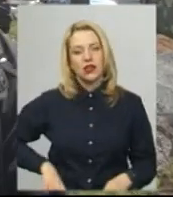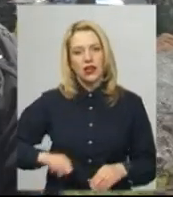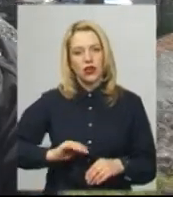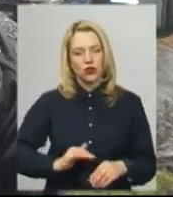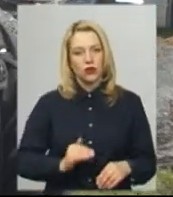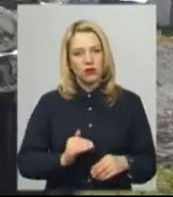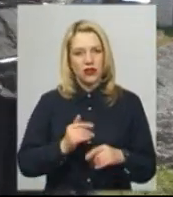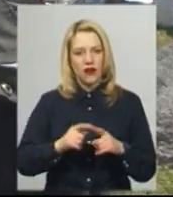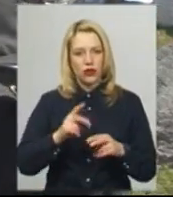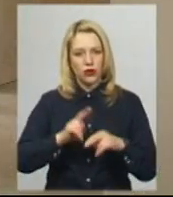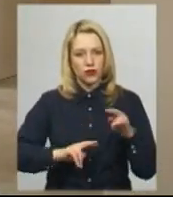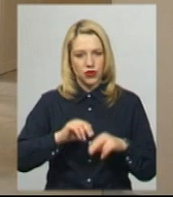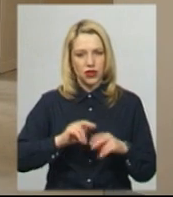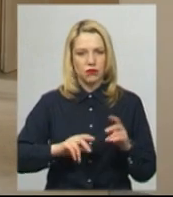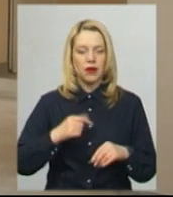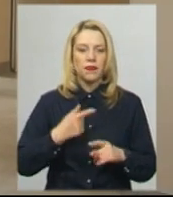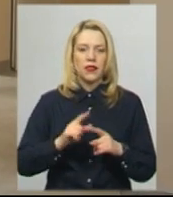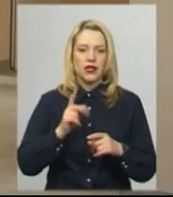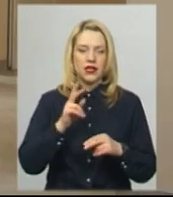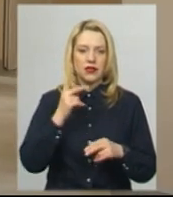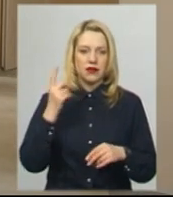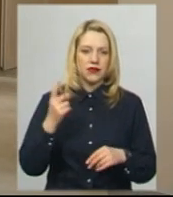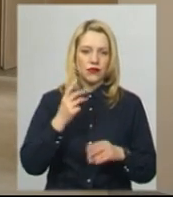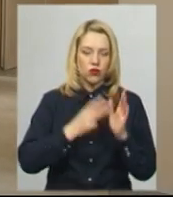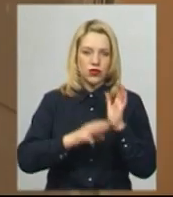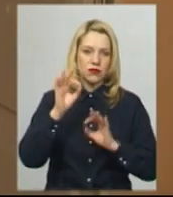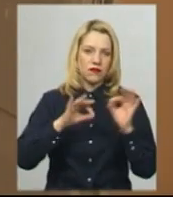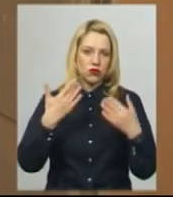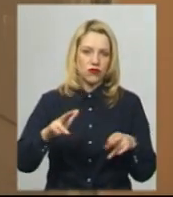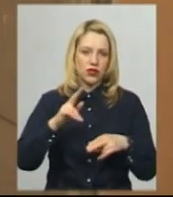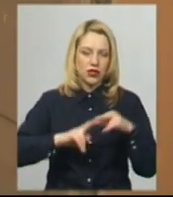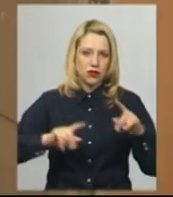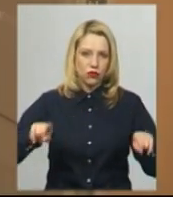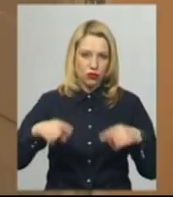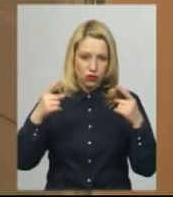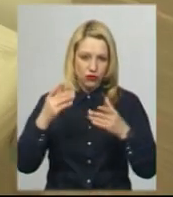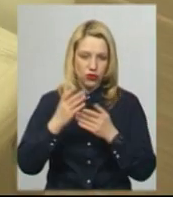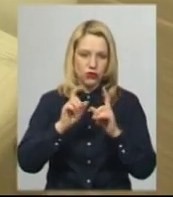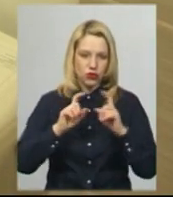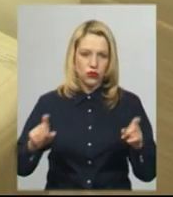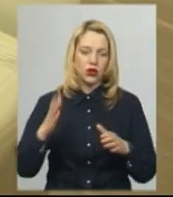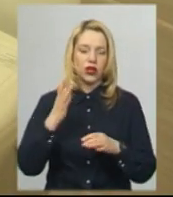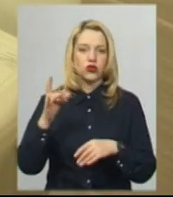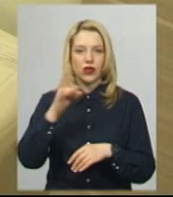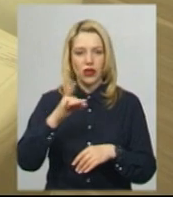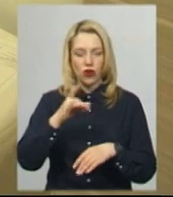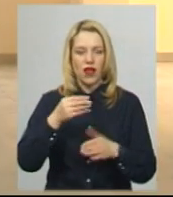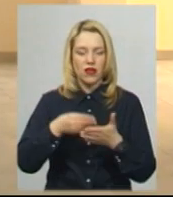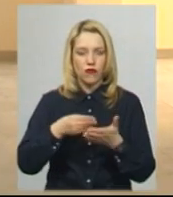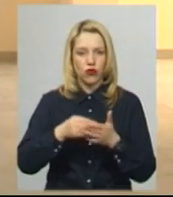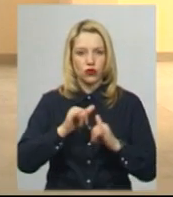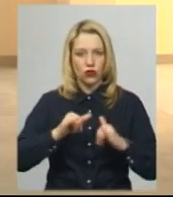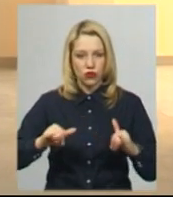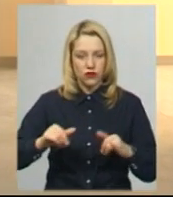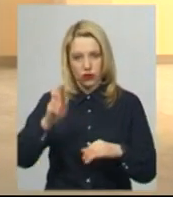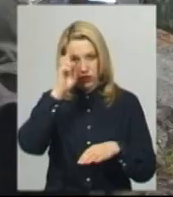каже, перша черга будівництва НВК завершена на понад 80%. І якщо надійдуть гроші з Державного фонду регіонального розвитку, до 1 вересня